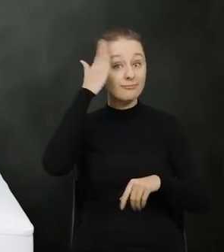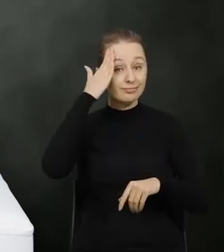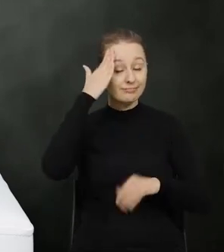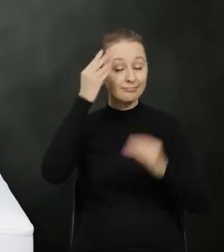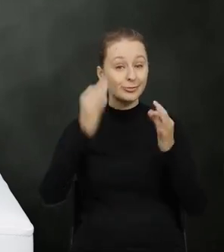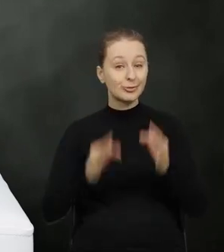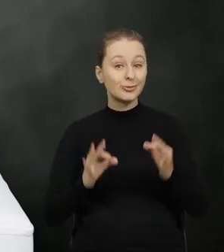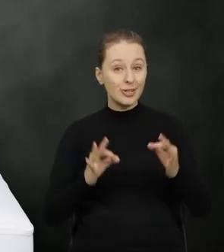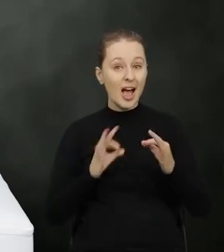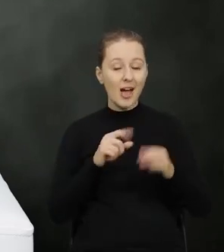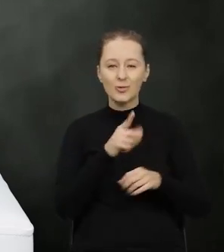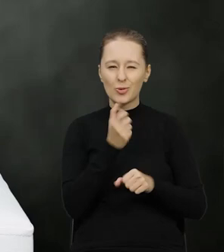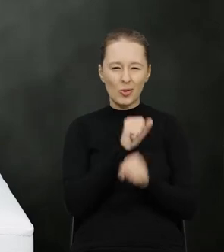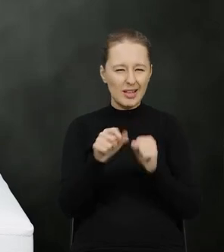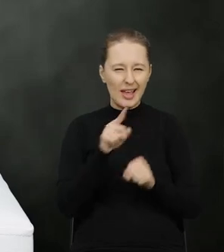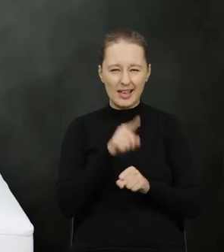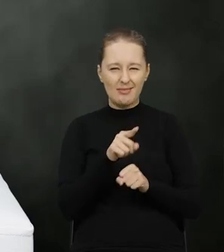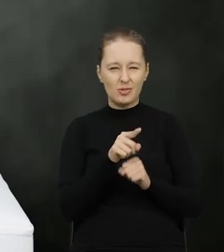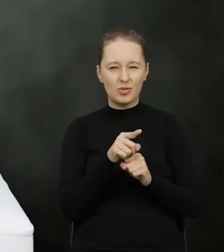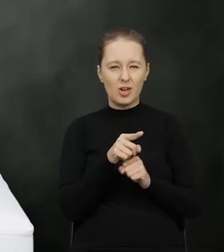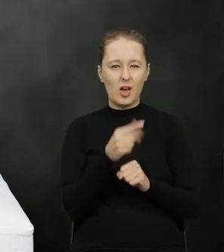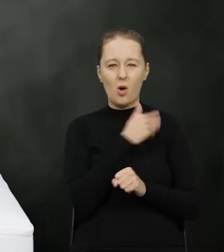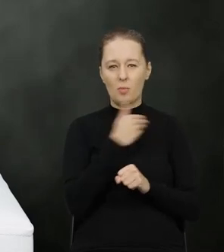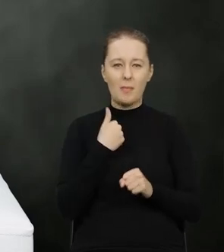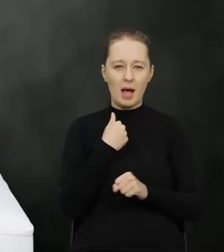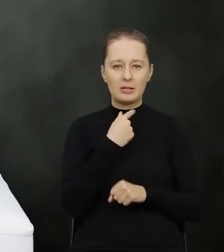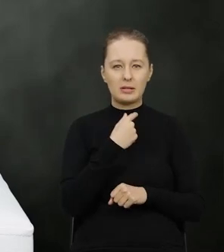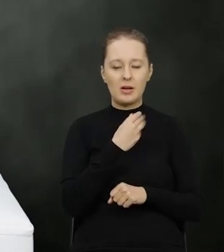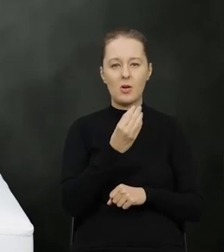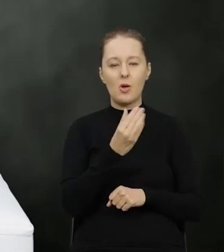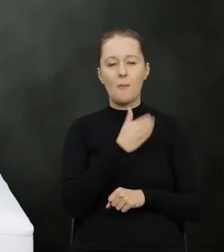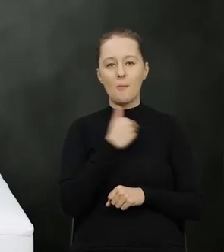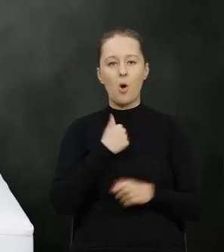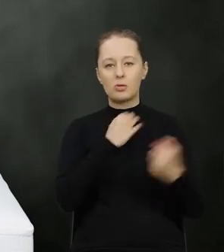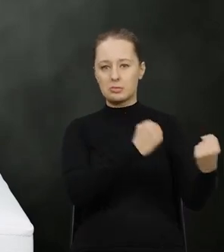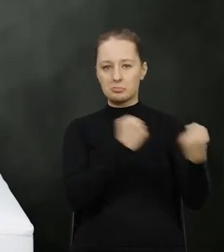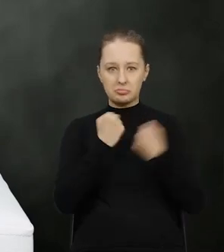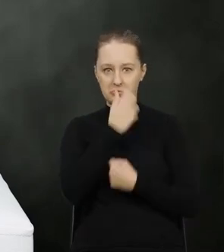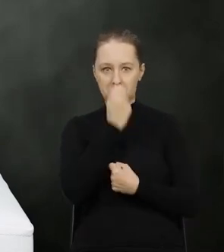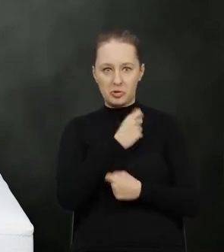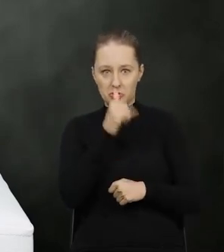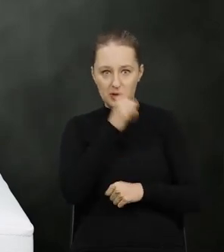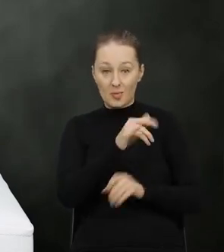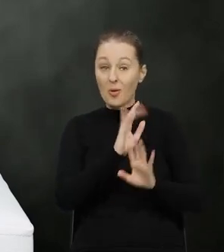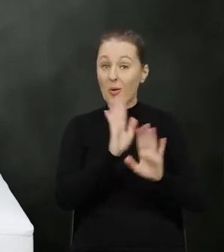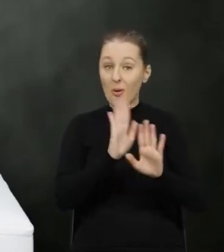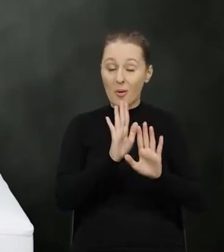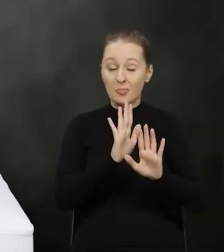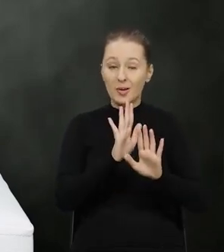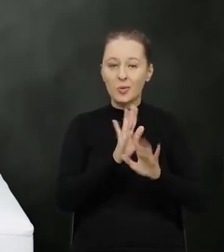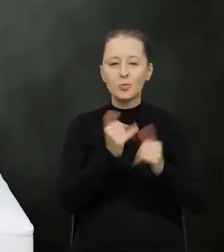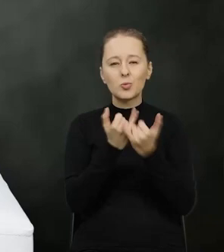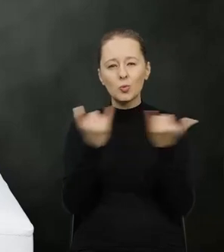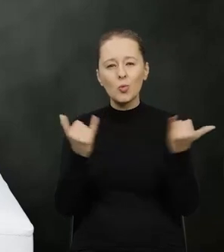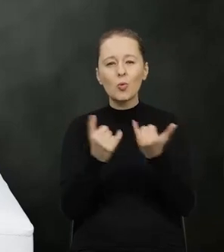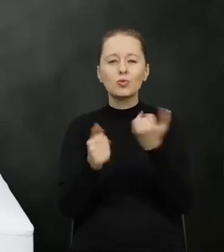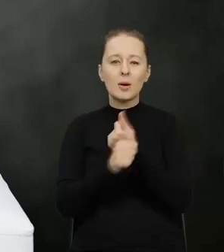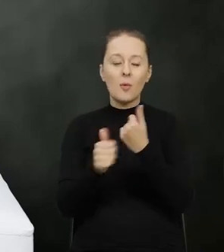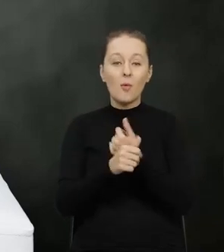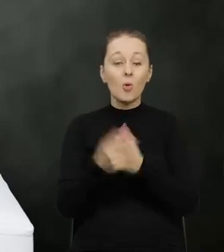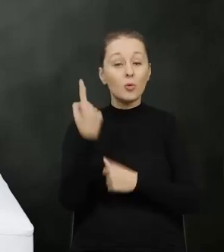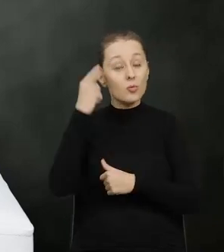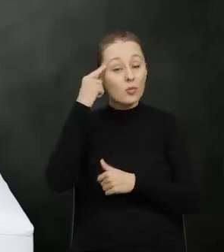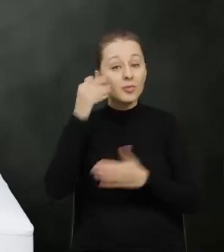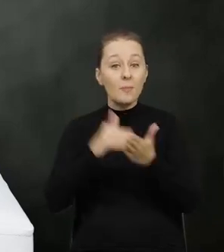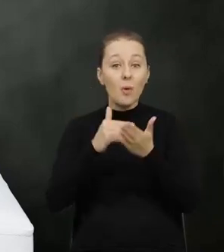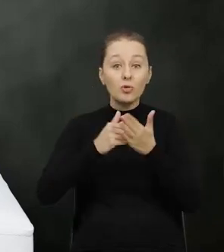dowiedzieliśmy się że to nie jest tak że odpady do Polski przyjeżdżać nie mogą pamiętajmy o tym że z różnych powodów przede wszystkim potrzeb